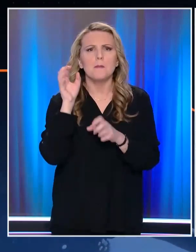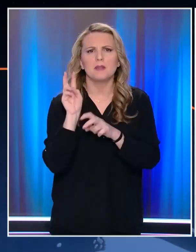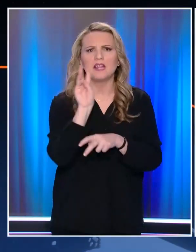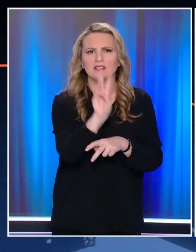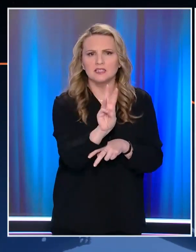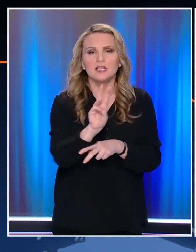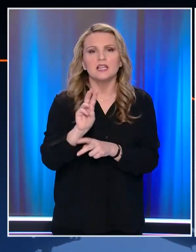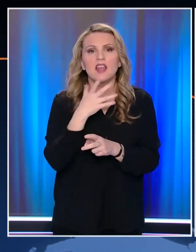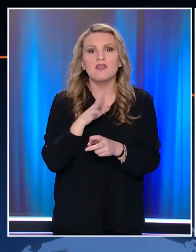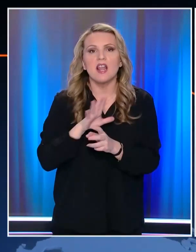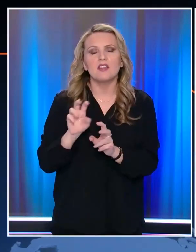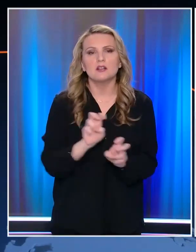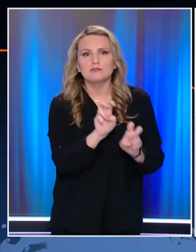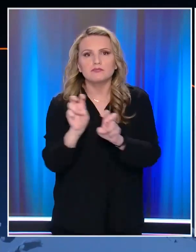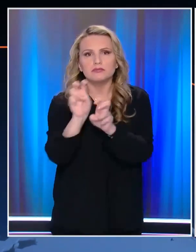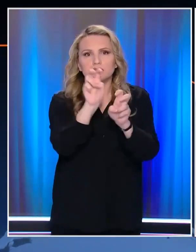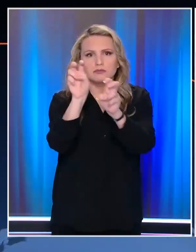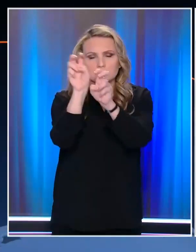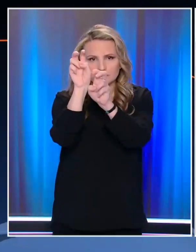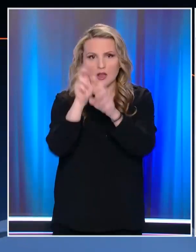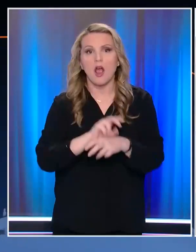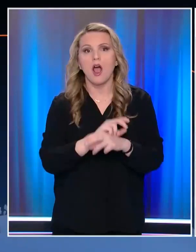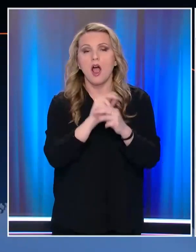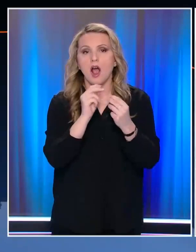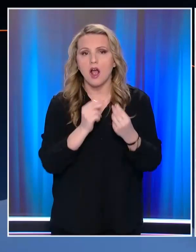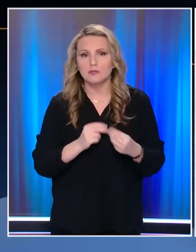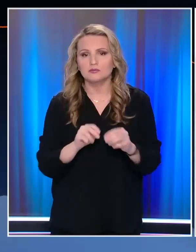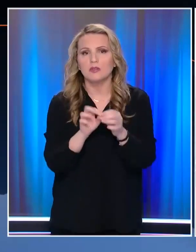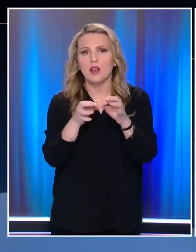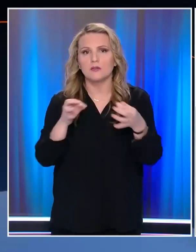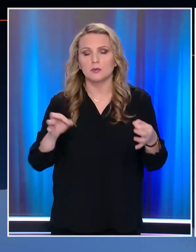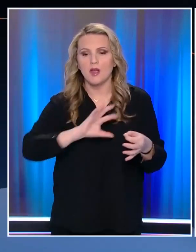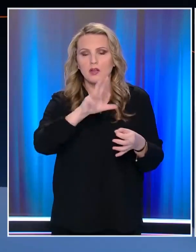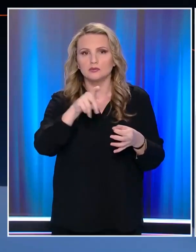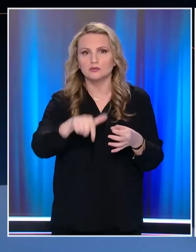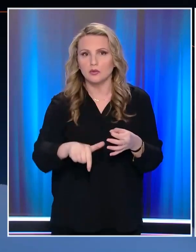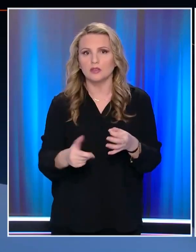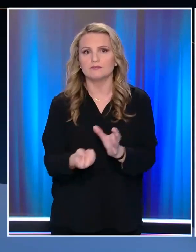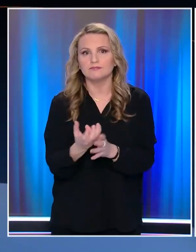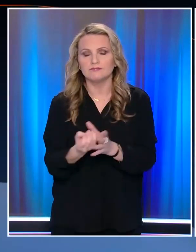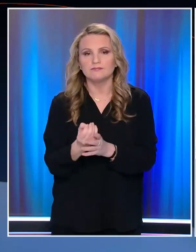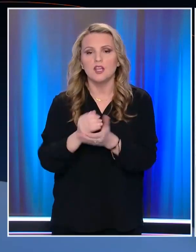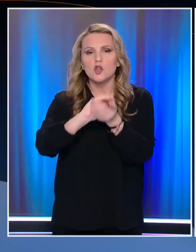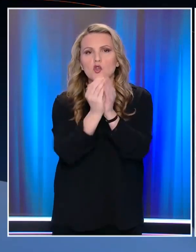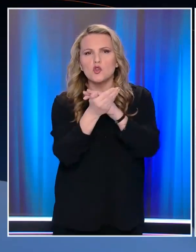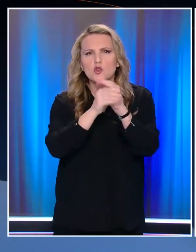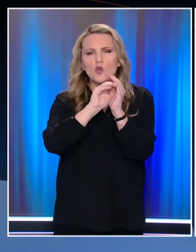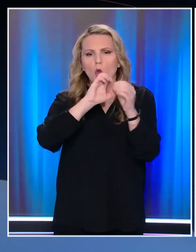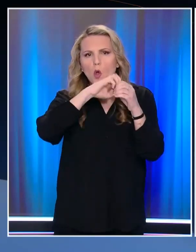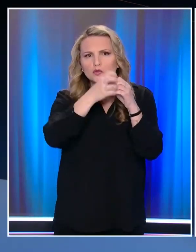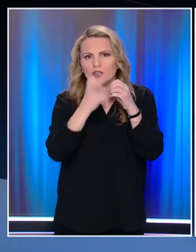παγωαναρήχηση ωστόσο σύμφωνα με τις λεπτομέρειες οι οποίες έχουν γίνει γνωστές μέχρι αυτήν την ώρα μια χιονοστιβάδα